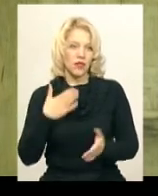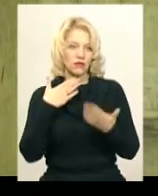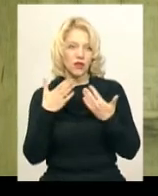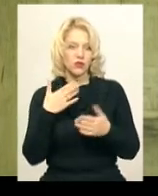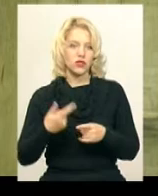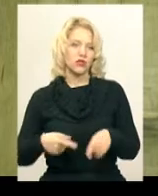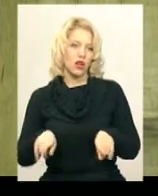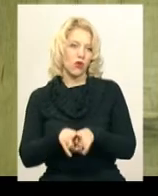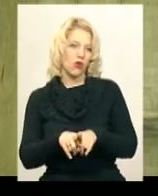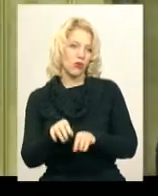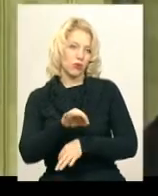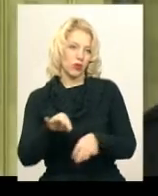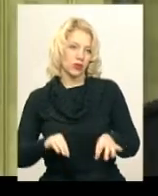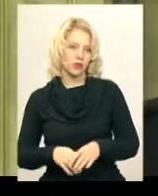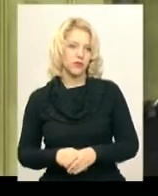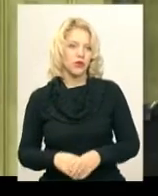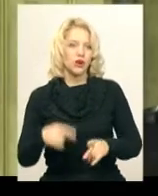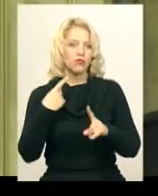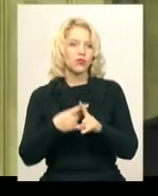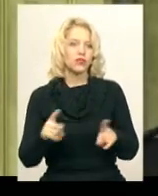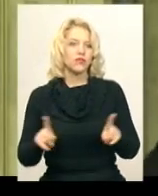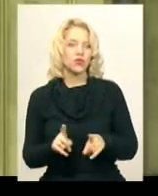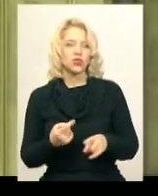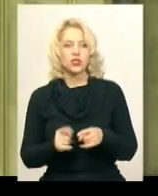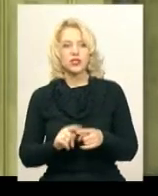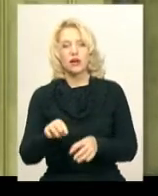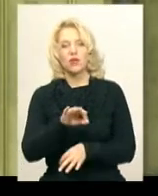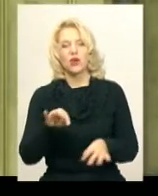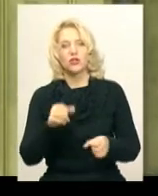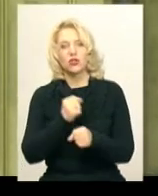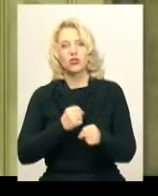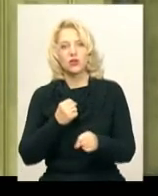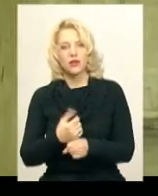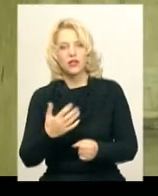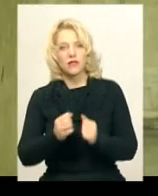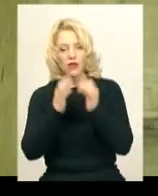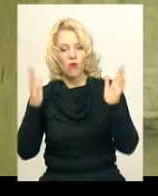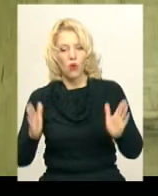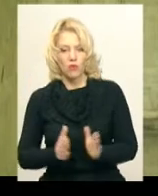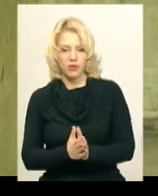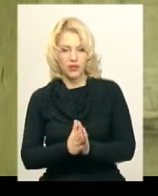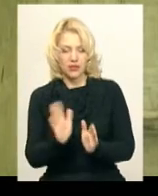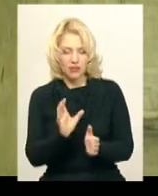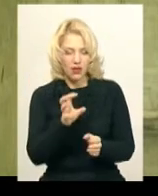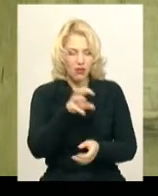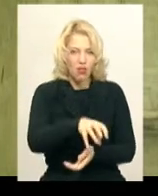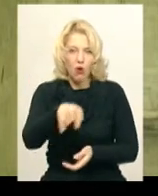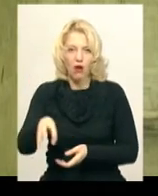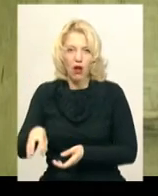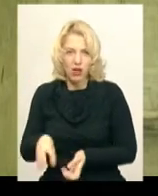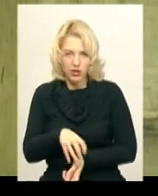до такого проєкту. Позитивно, що даний проєкт розробляється вже в комплексі. Не локальними якимись такими